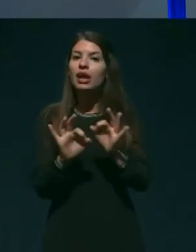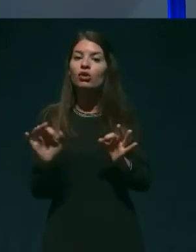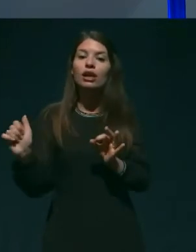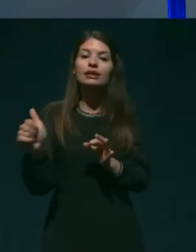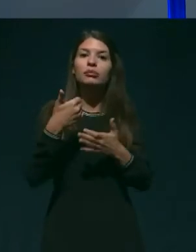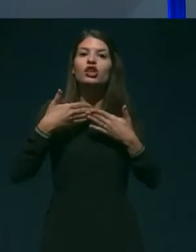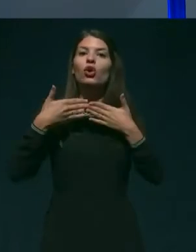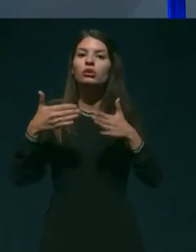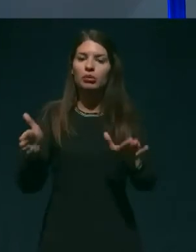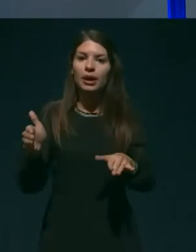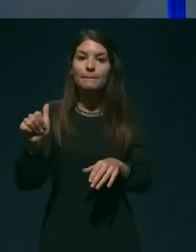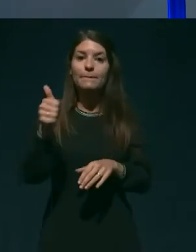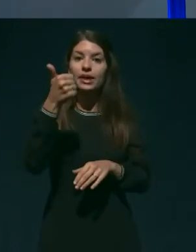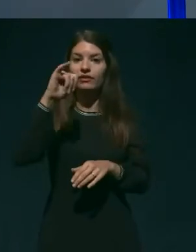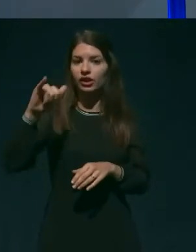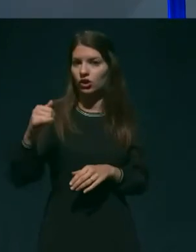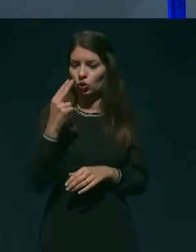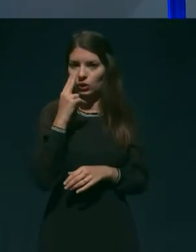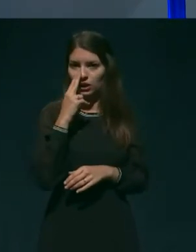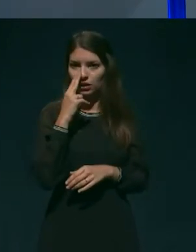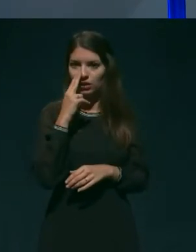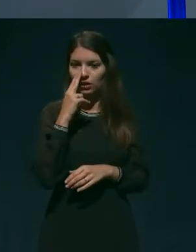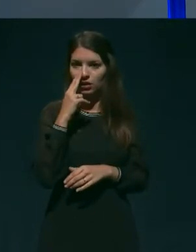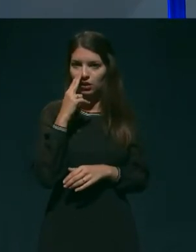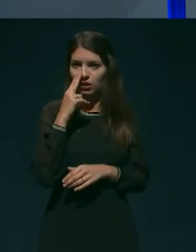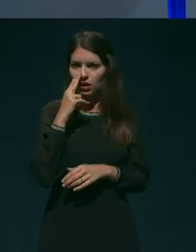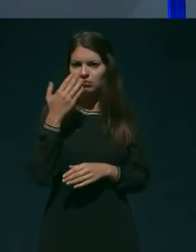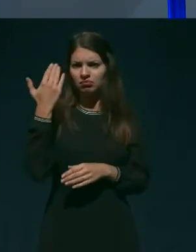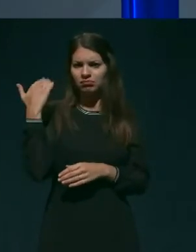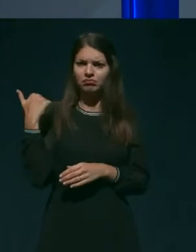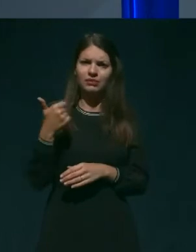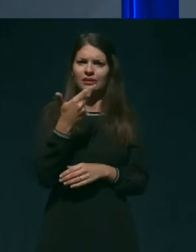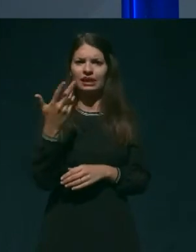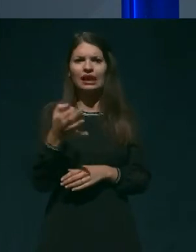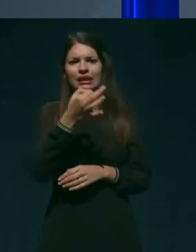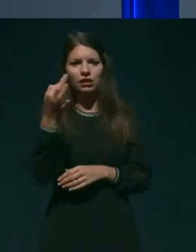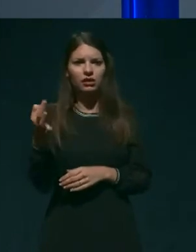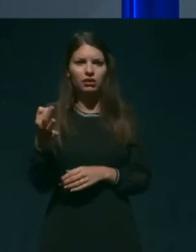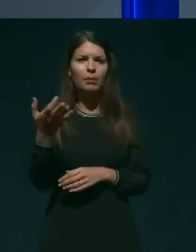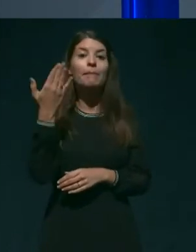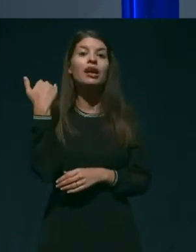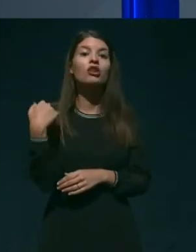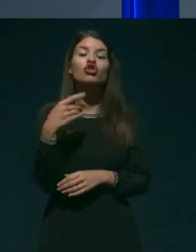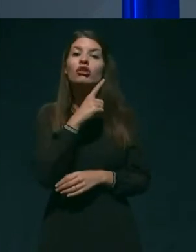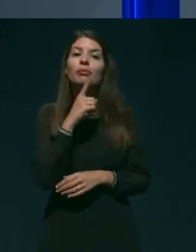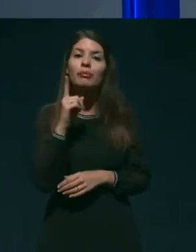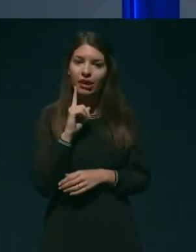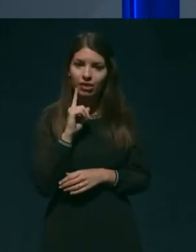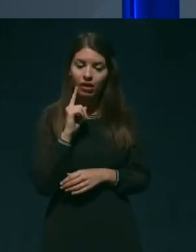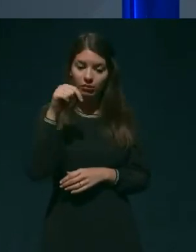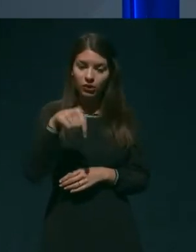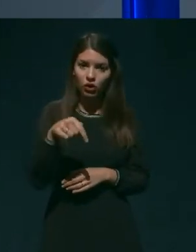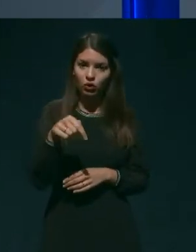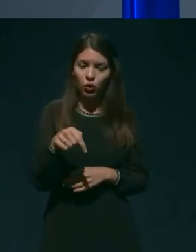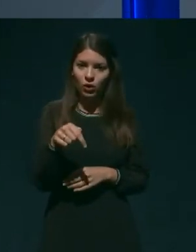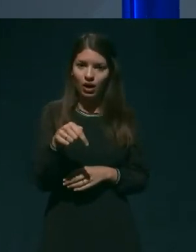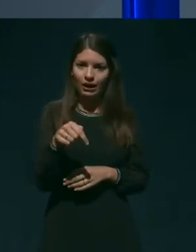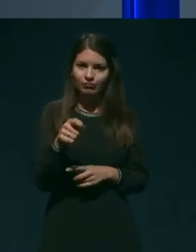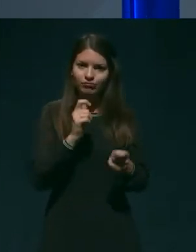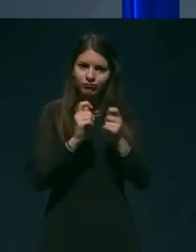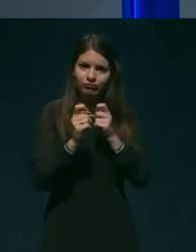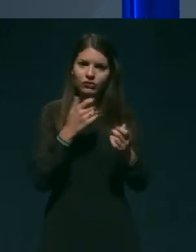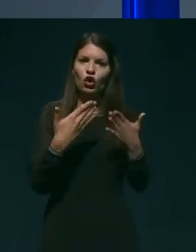s 1. junijem. Pred dnevi, prejšnji petek pa je bilo na tej tiskovni konferenci